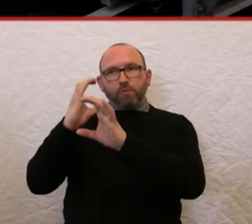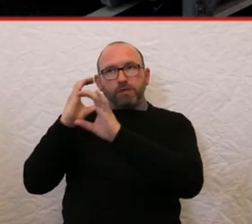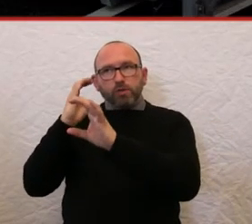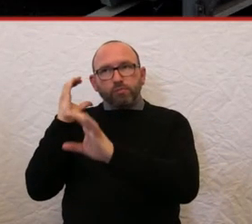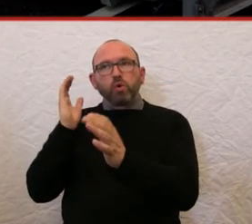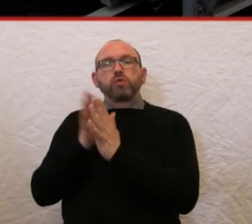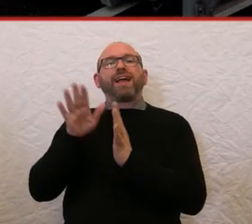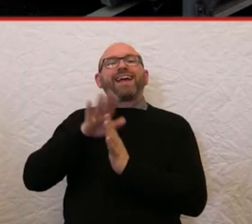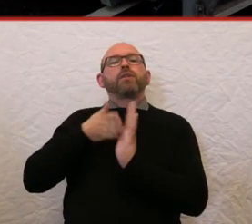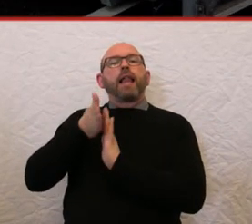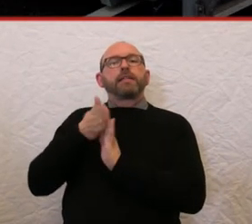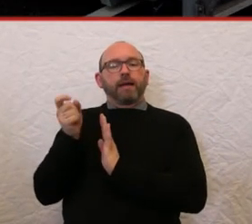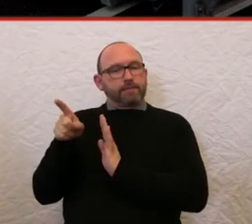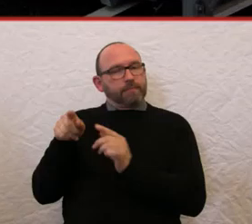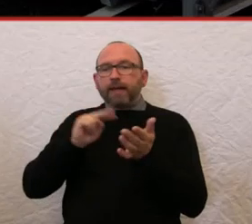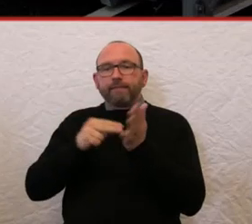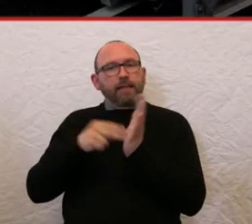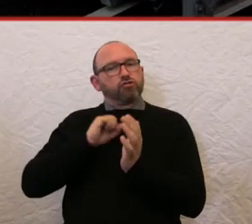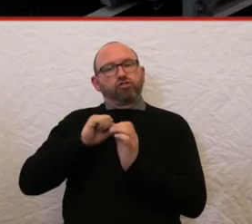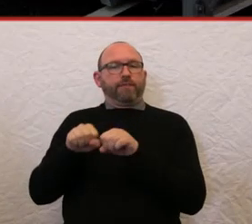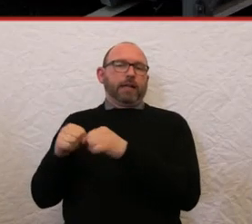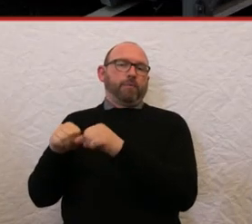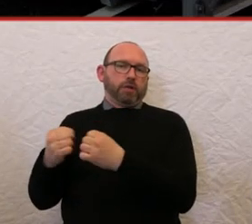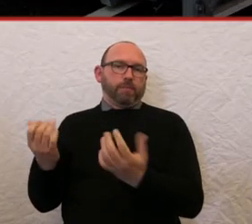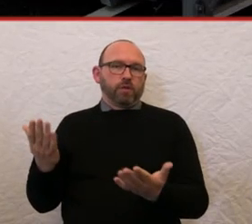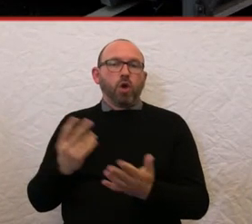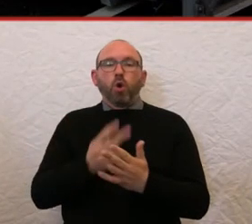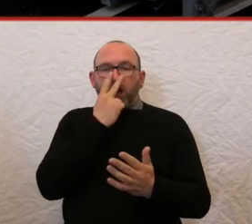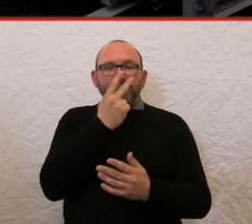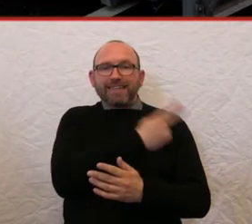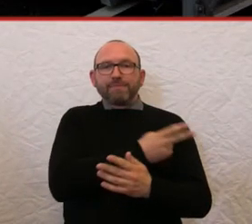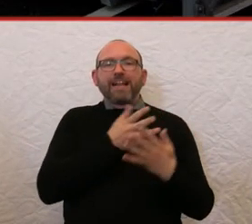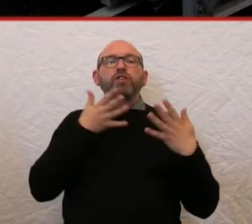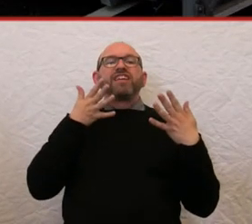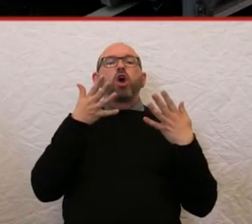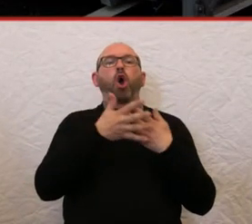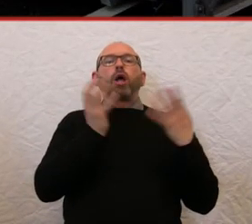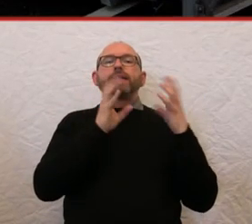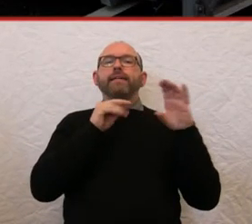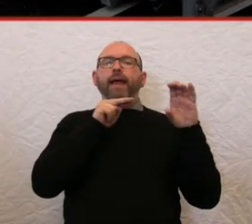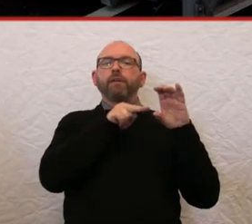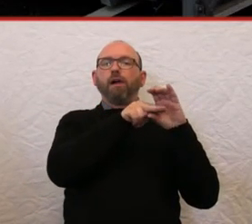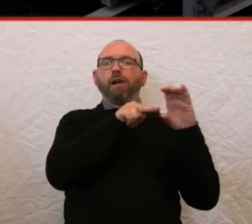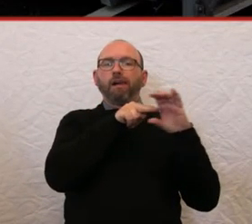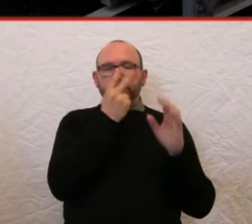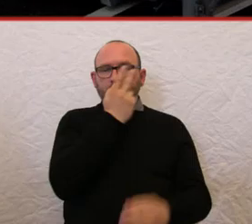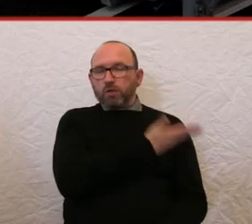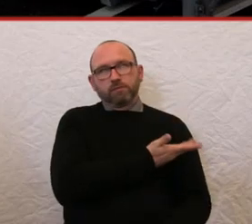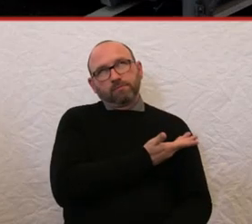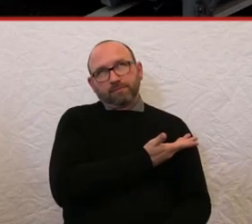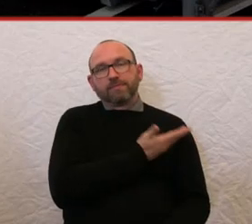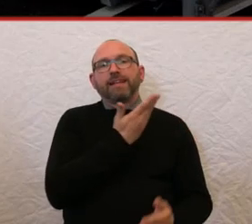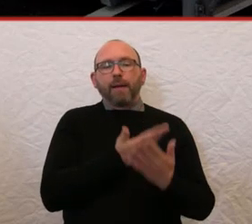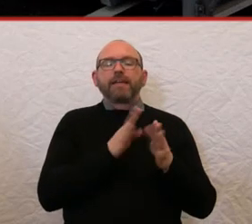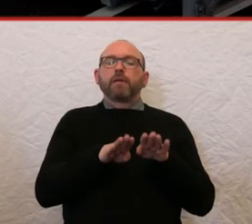den Regionalexpressen und außerdem sieht es aus wie ein Röntgengerät, aber immerhin, es ist ein Schritt in die